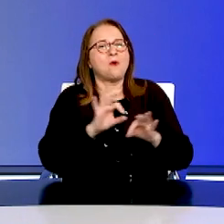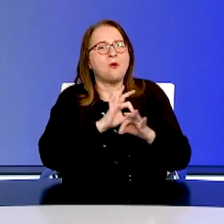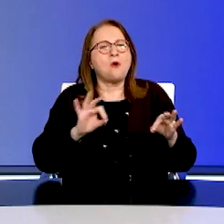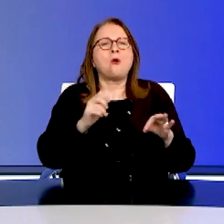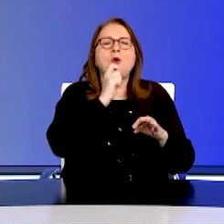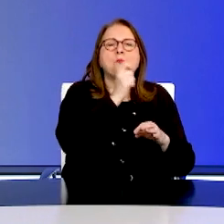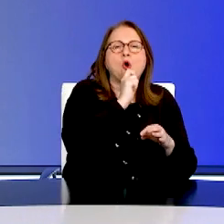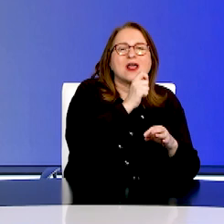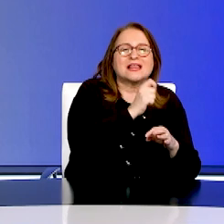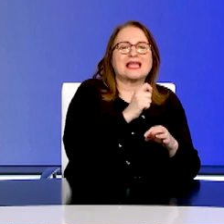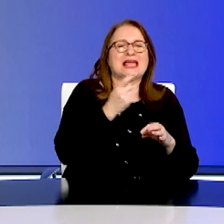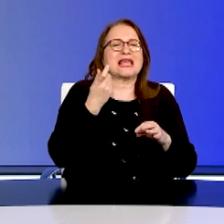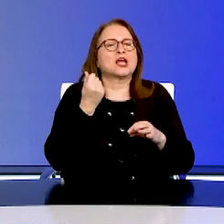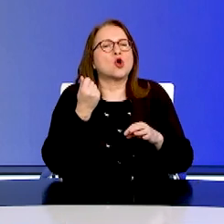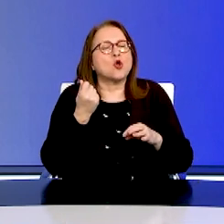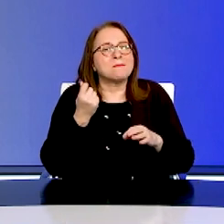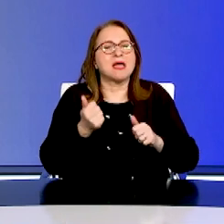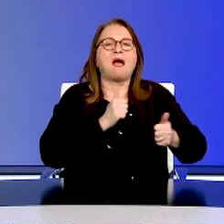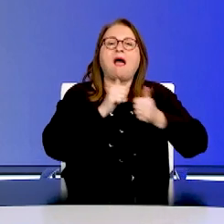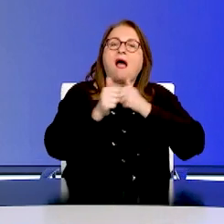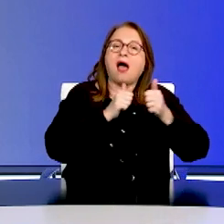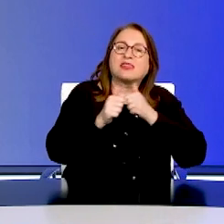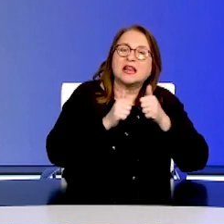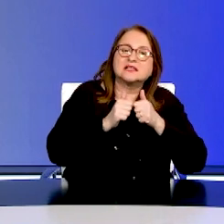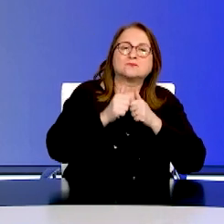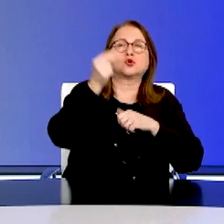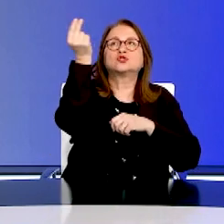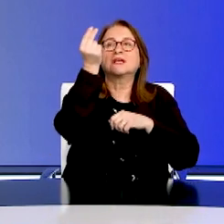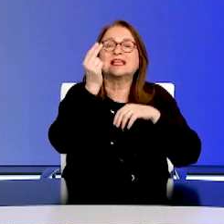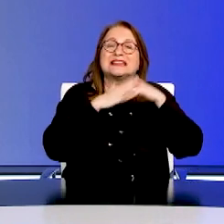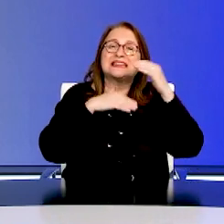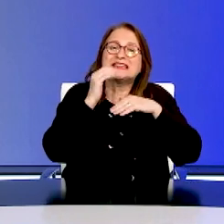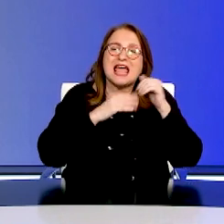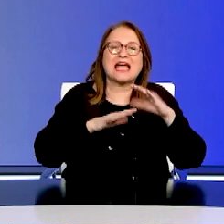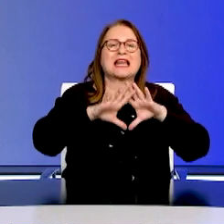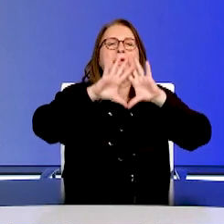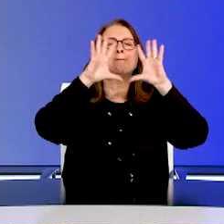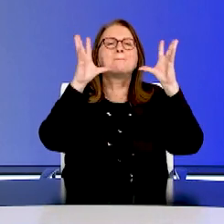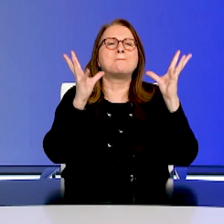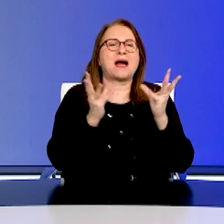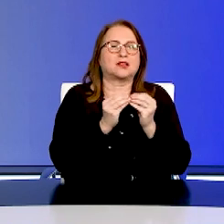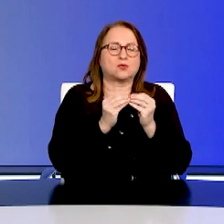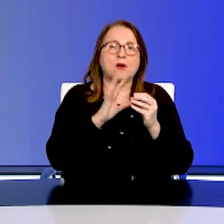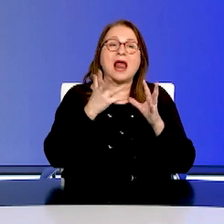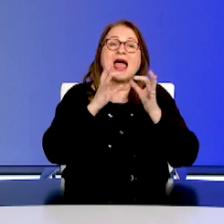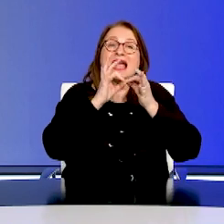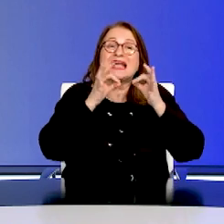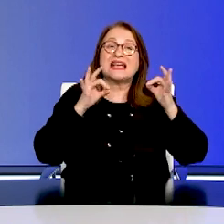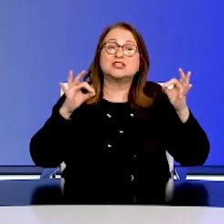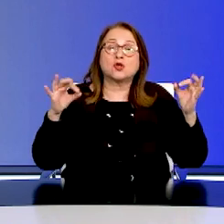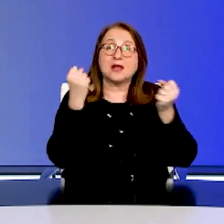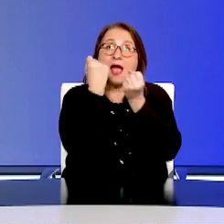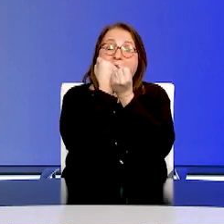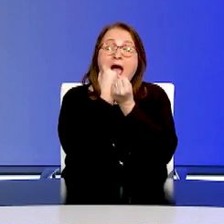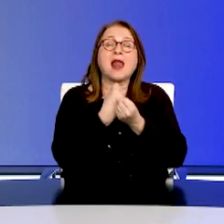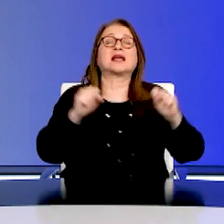και στον αθλητισμό. Πάνω απ' όλα όμως, η ιστορία του ανεξάρτητου ελληνικού κράτους είναι η ιστορία των